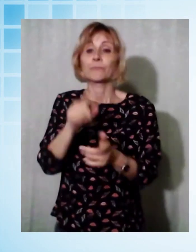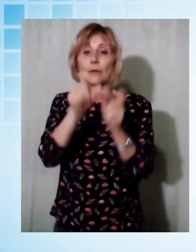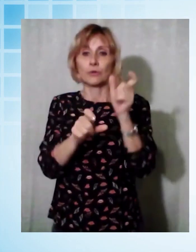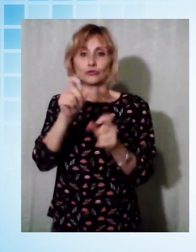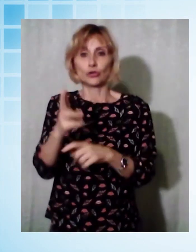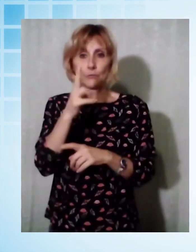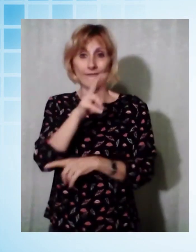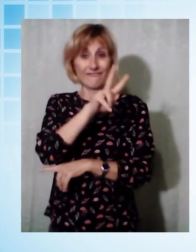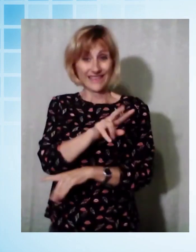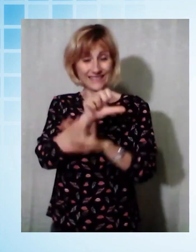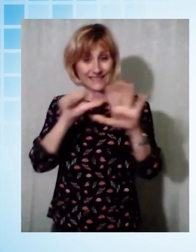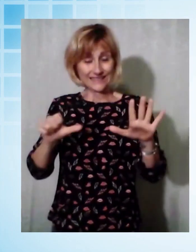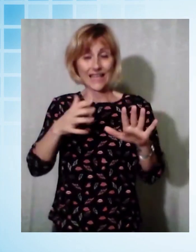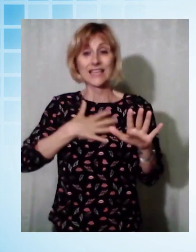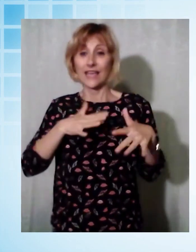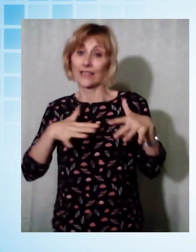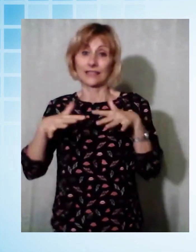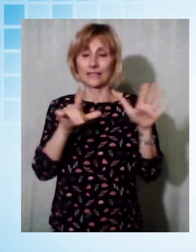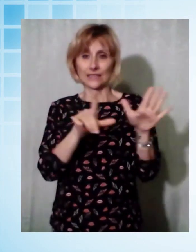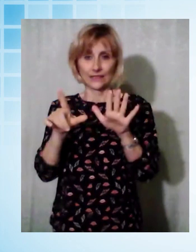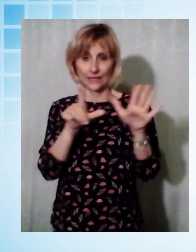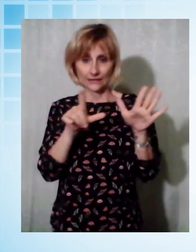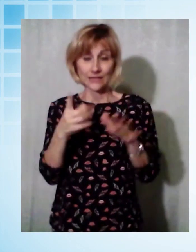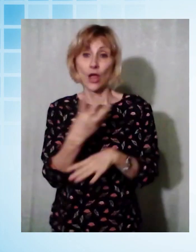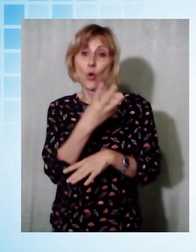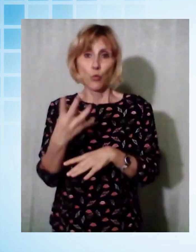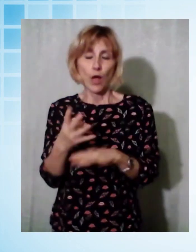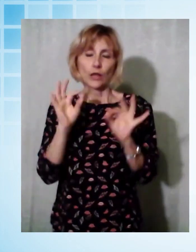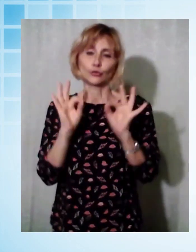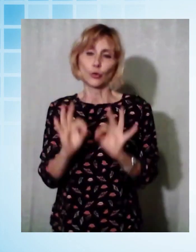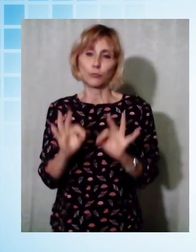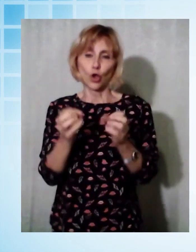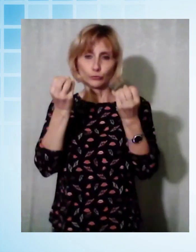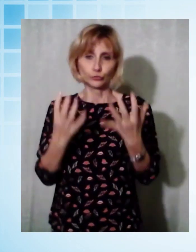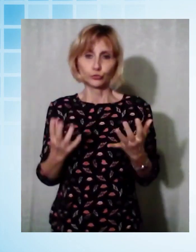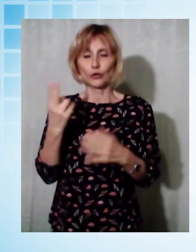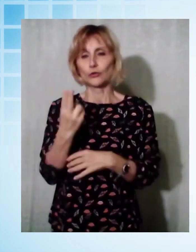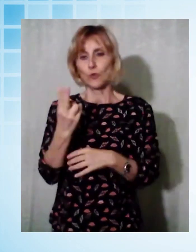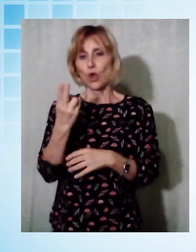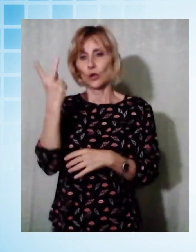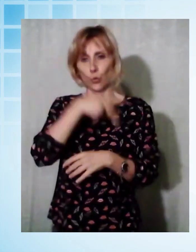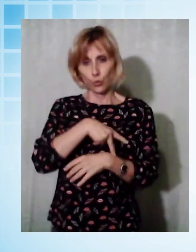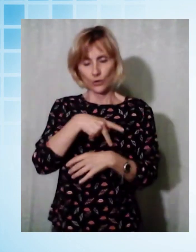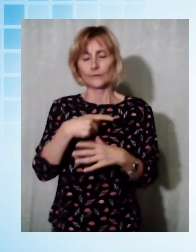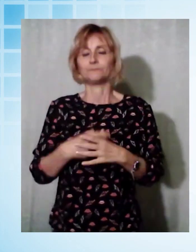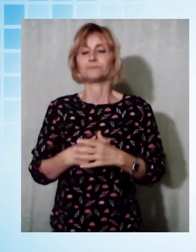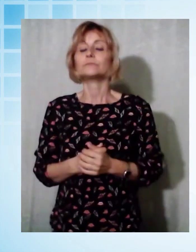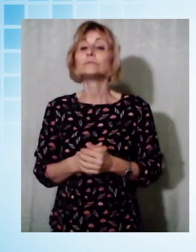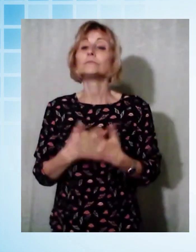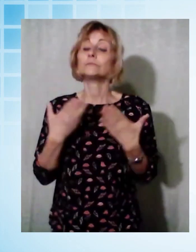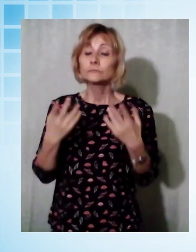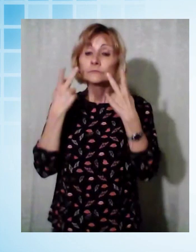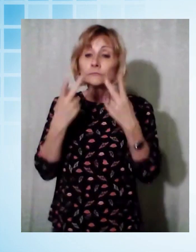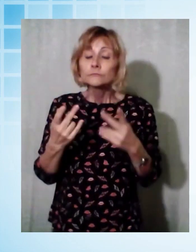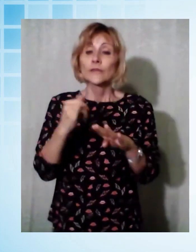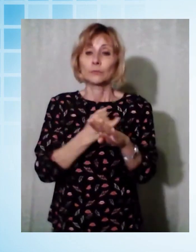media di 77 anni, di cui 4 si sono registrati nel nostro territorio. Andiamo dunque ai